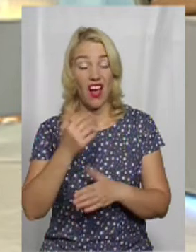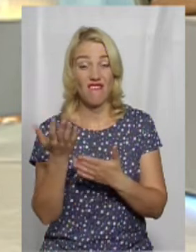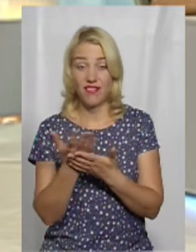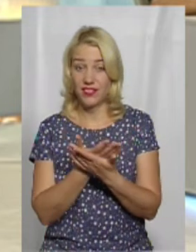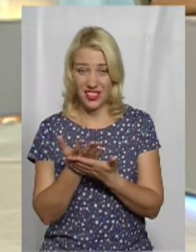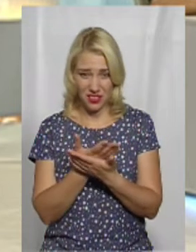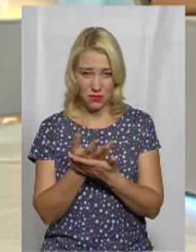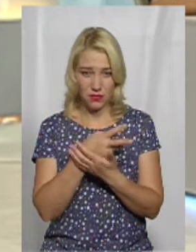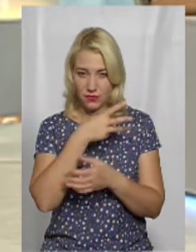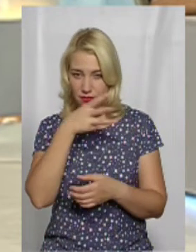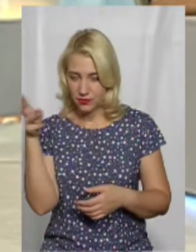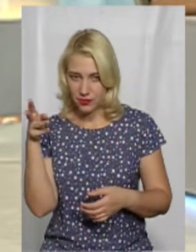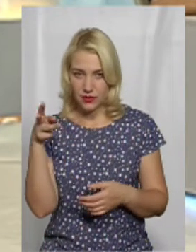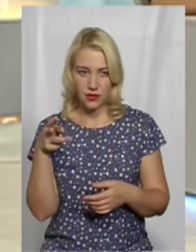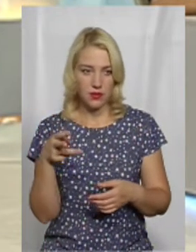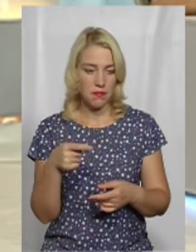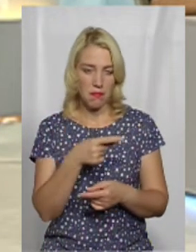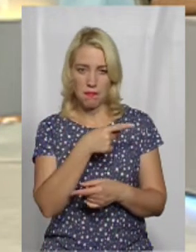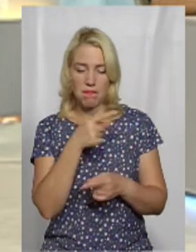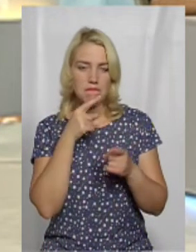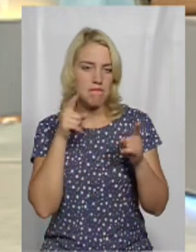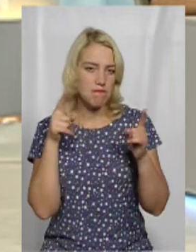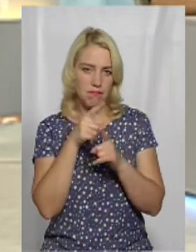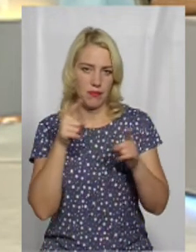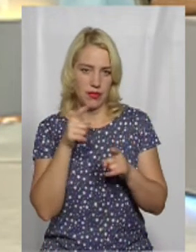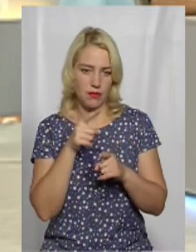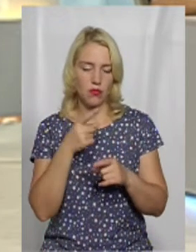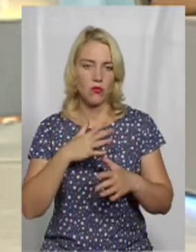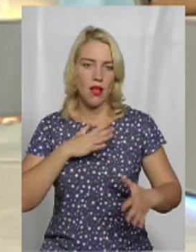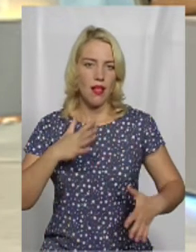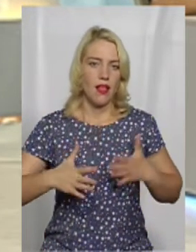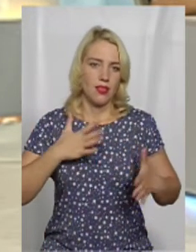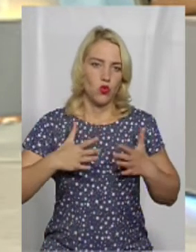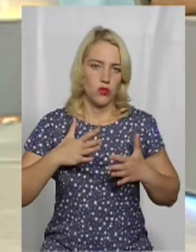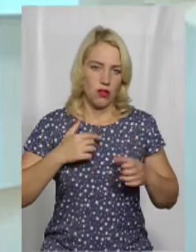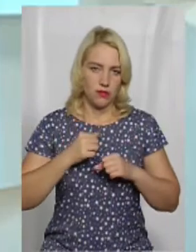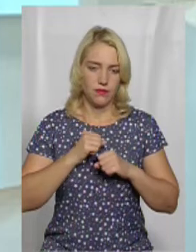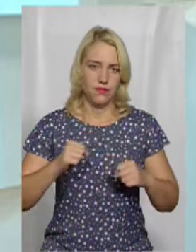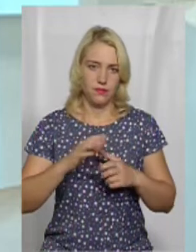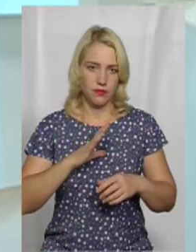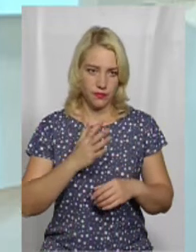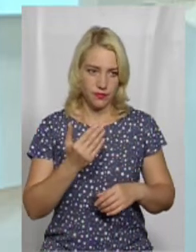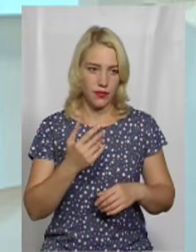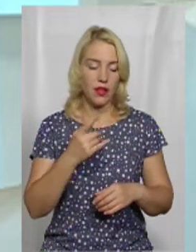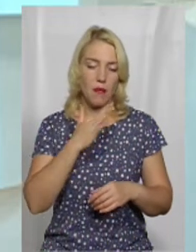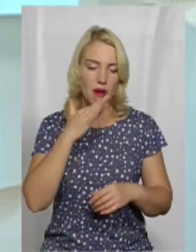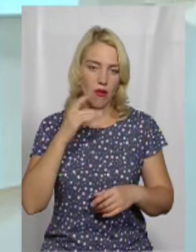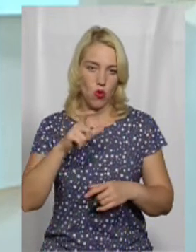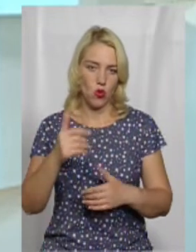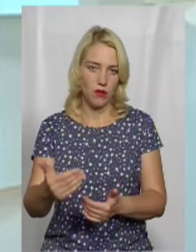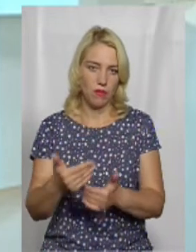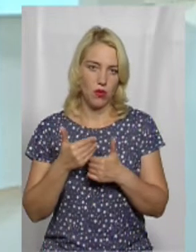пішов просто скажений мінімум через те, що ми на ентузіазмі багато що тянули, і на своїй, і на ентузіазмі людей, які нам допомагали.